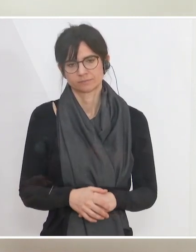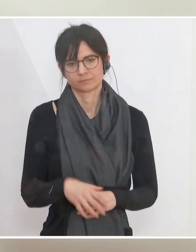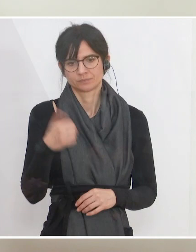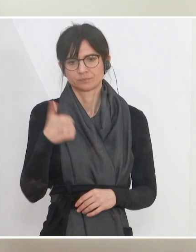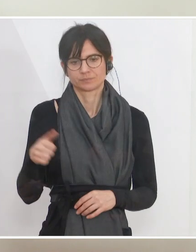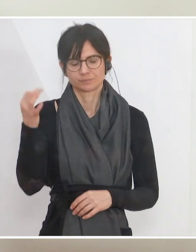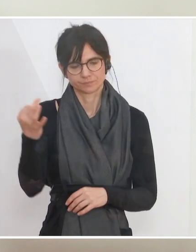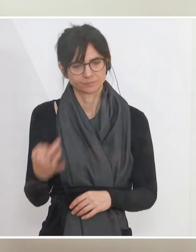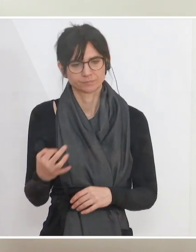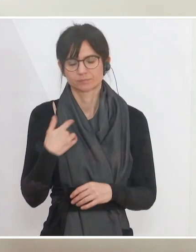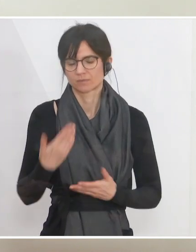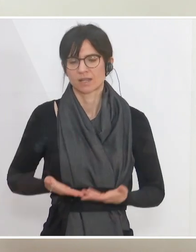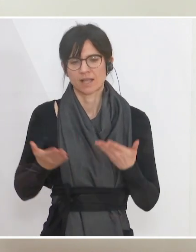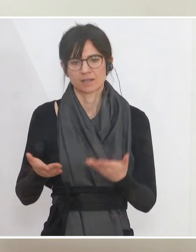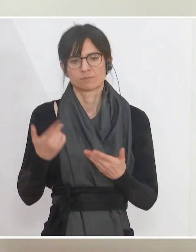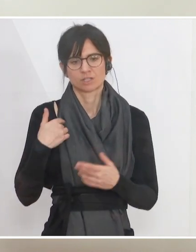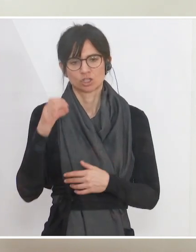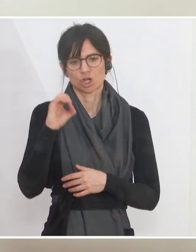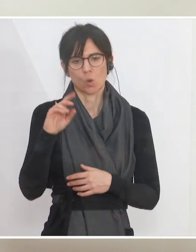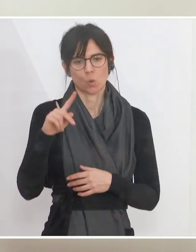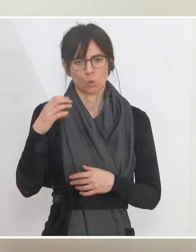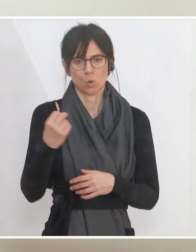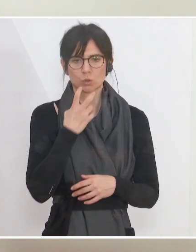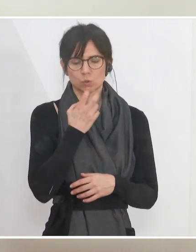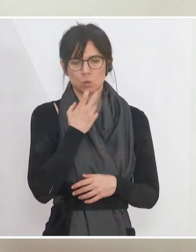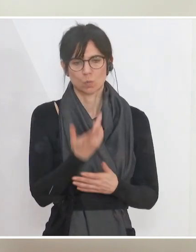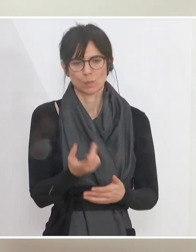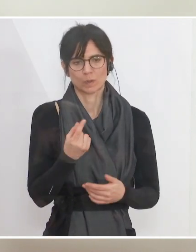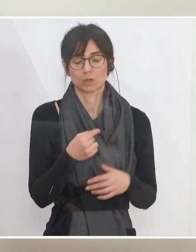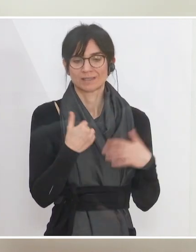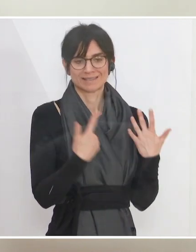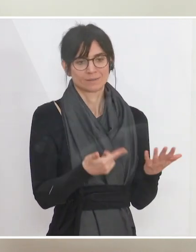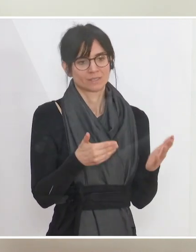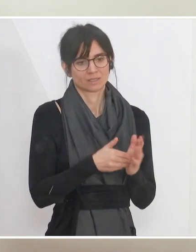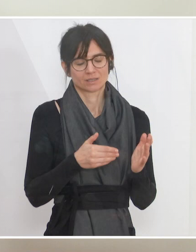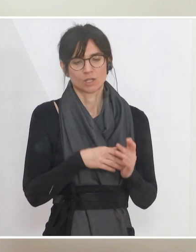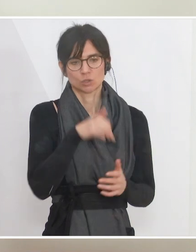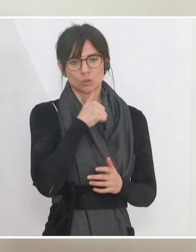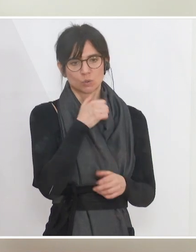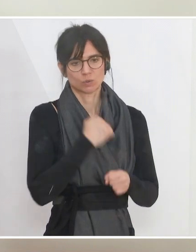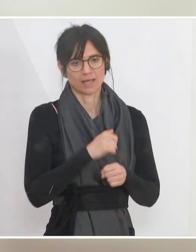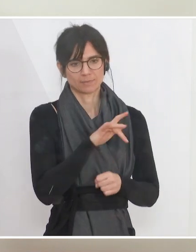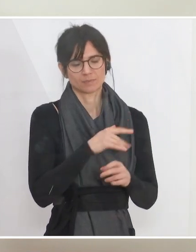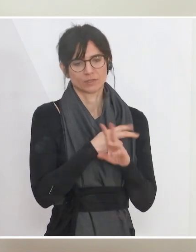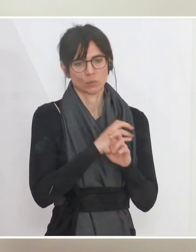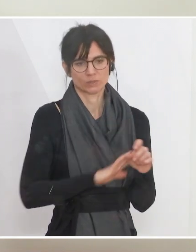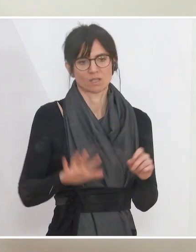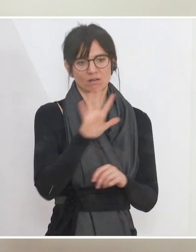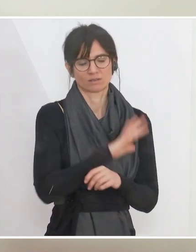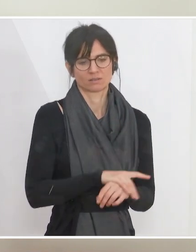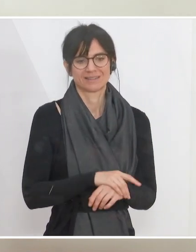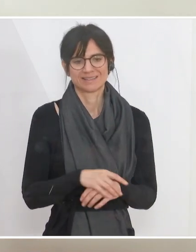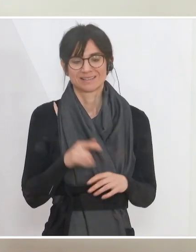100 Prozent heimischer Ökostrom bedeutet also 70.000 Green Jobs in Österreich. Und dieser